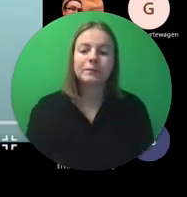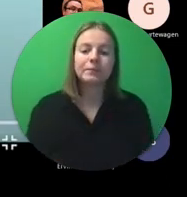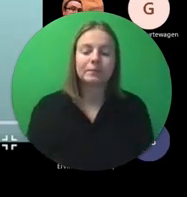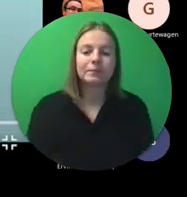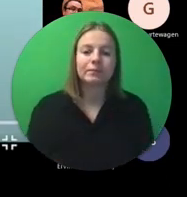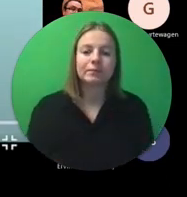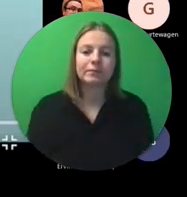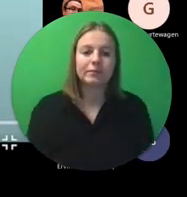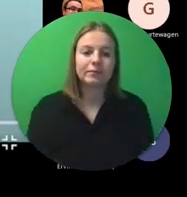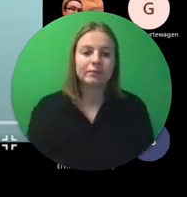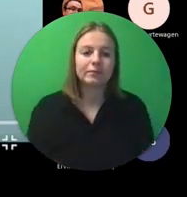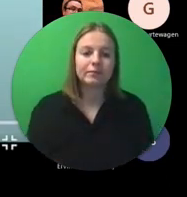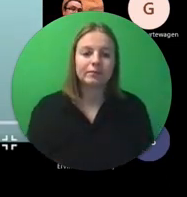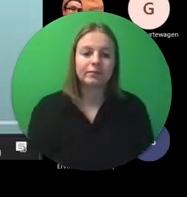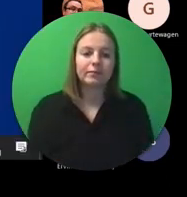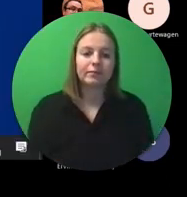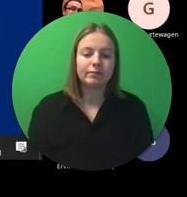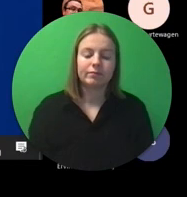Ipalae's wide Ipalae's